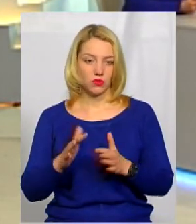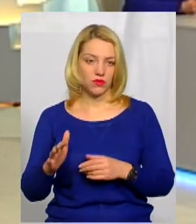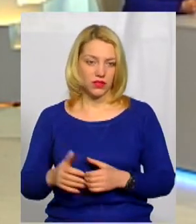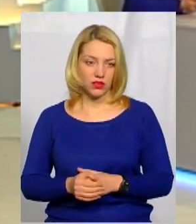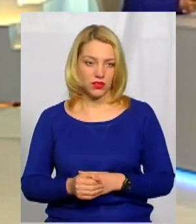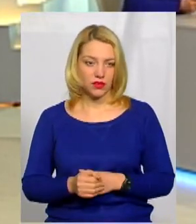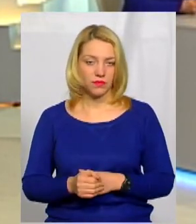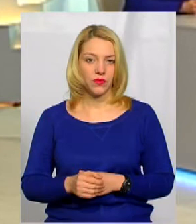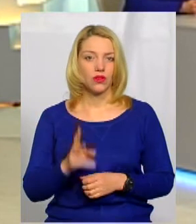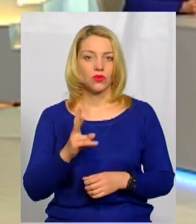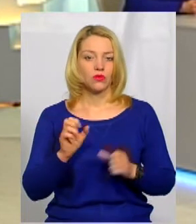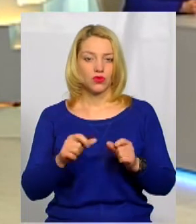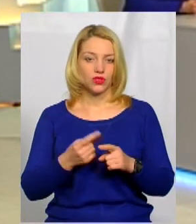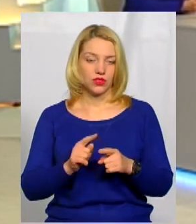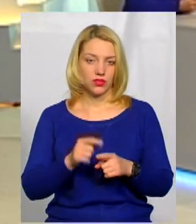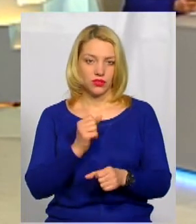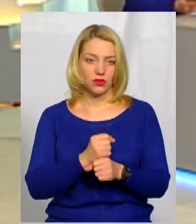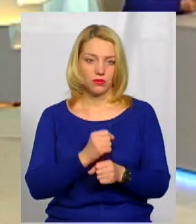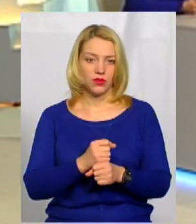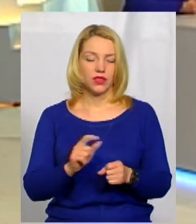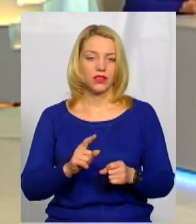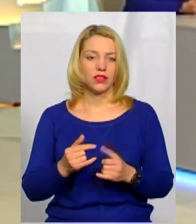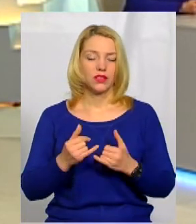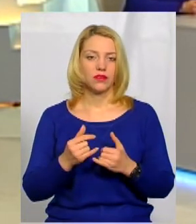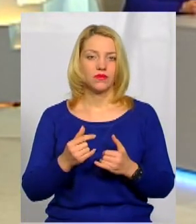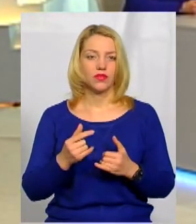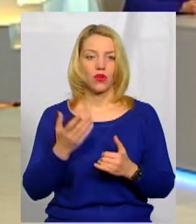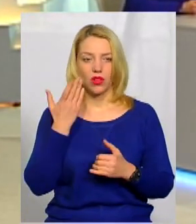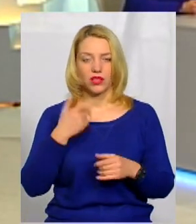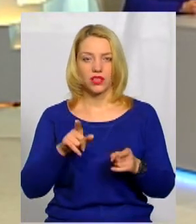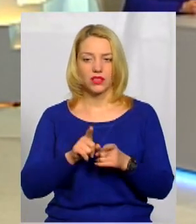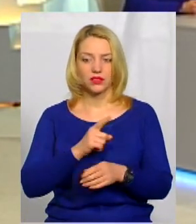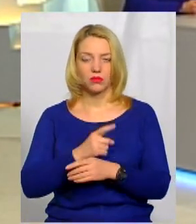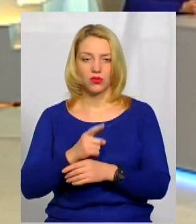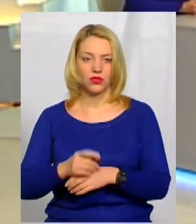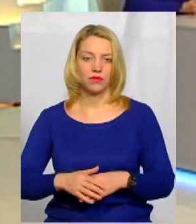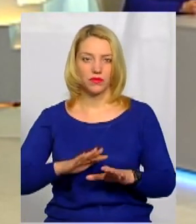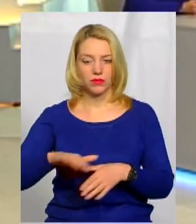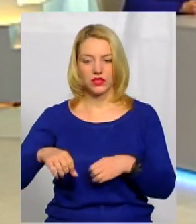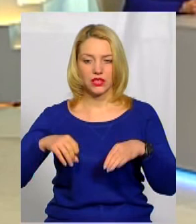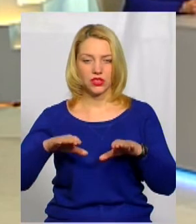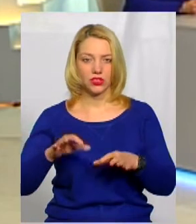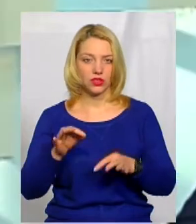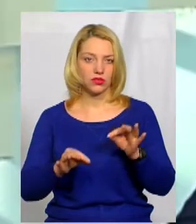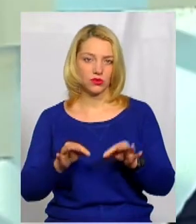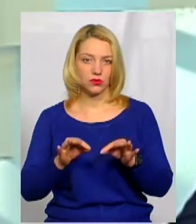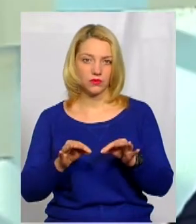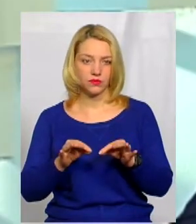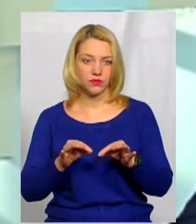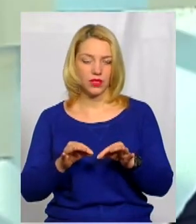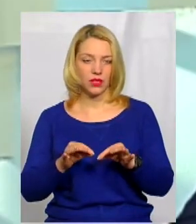Хто може це зробити? Що для цього треба зробити, коли стік термін заборони? Після рішення суду